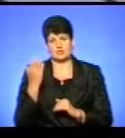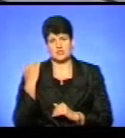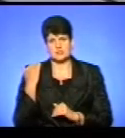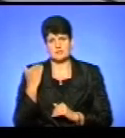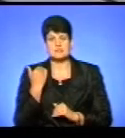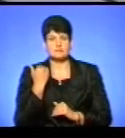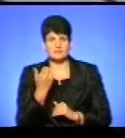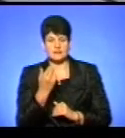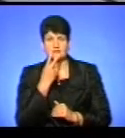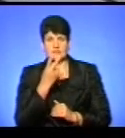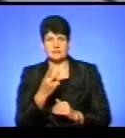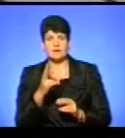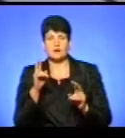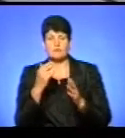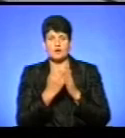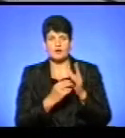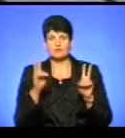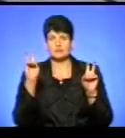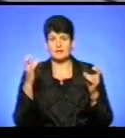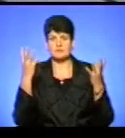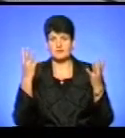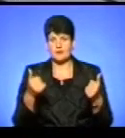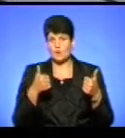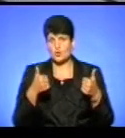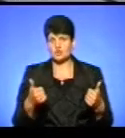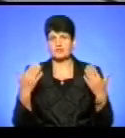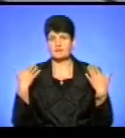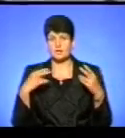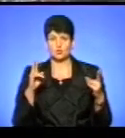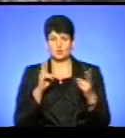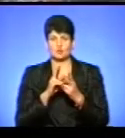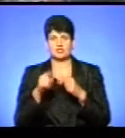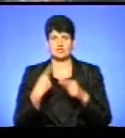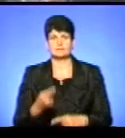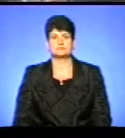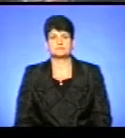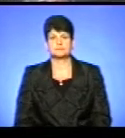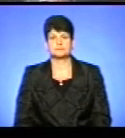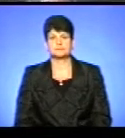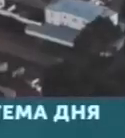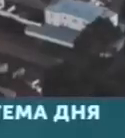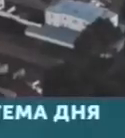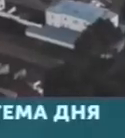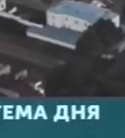З вами була програма «Тема дня». Хороших дарівових вихідних. До зустрічі в ефірі. Дякую.